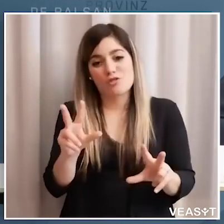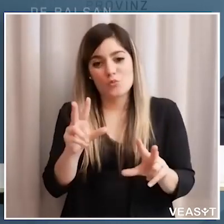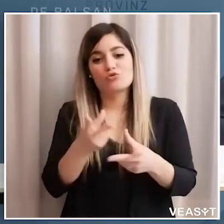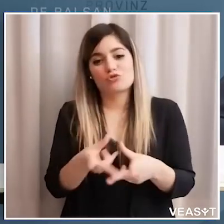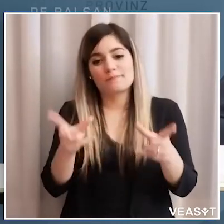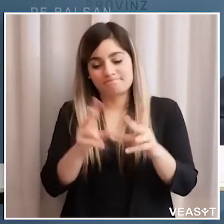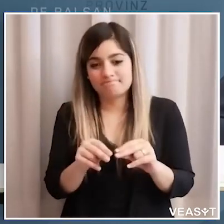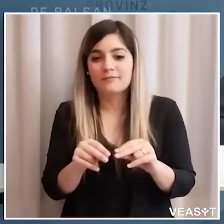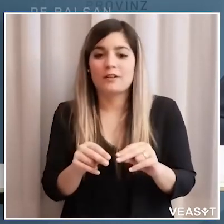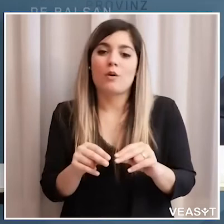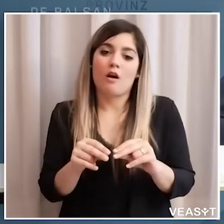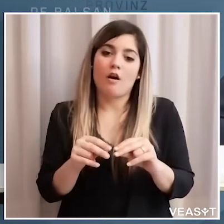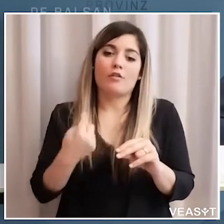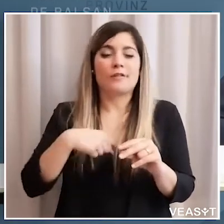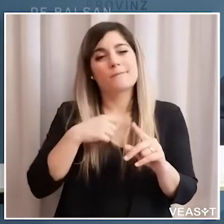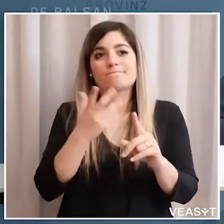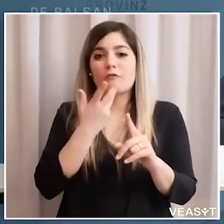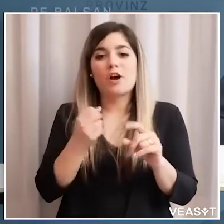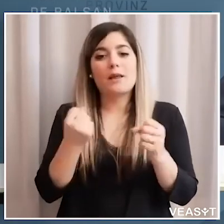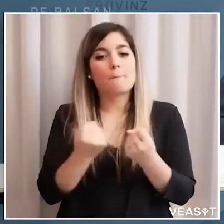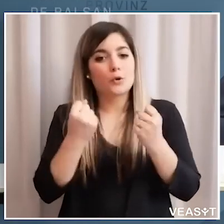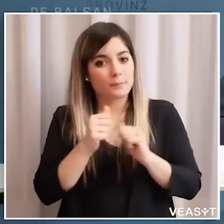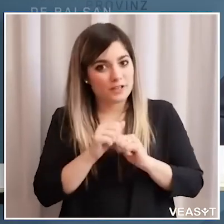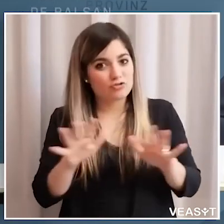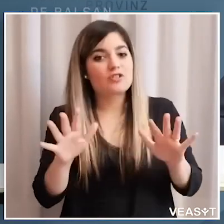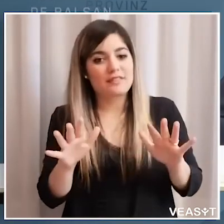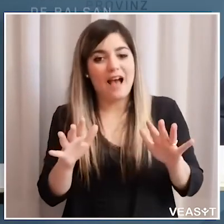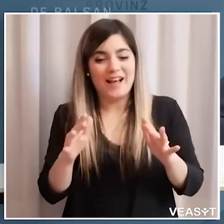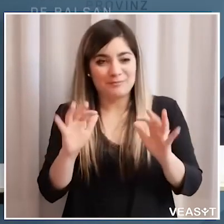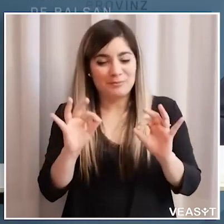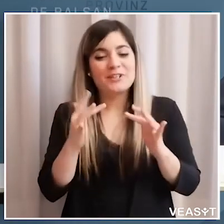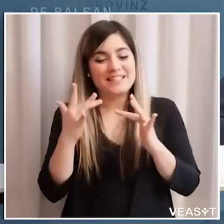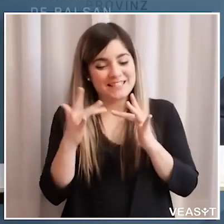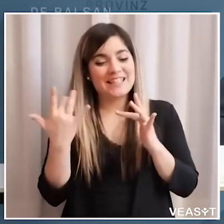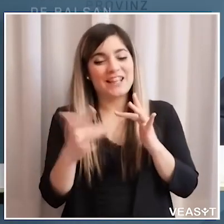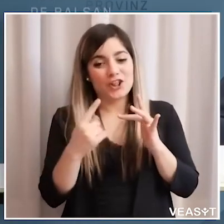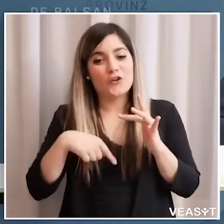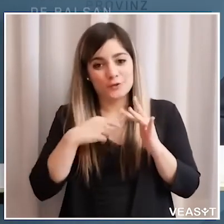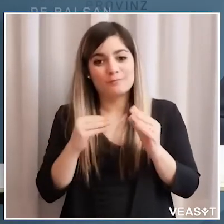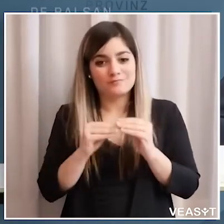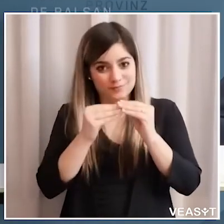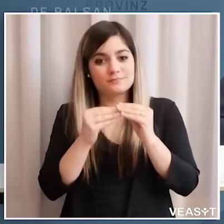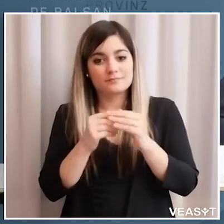annunciare un'altra volta e far pubblicità per il sito che abbiamo creato